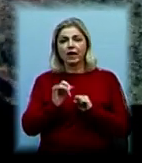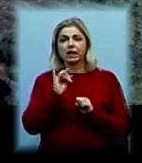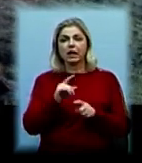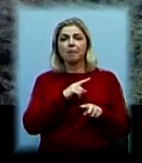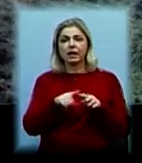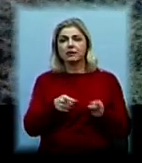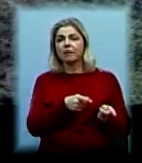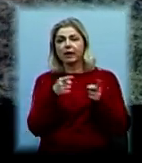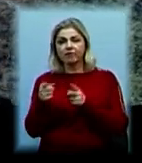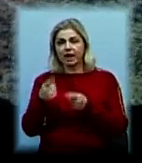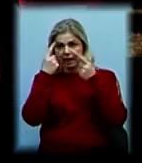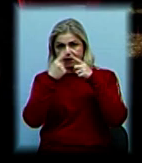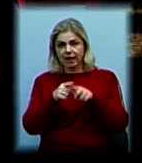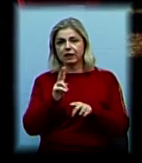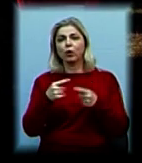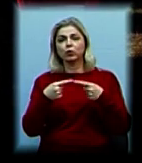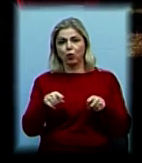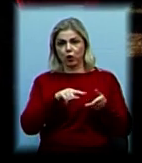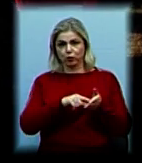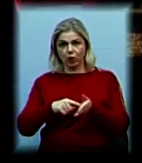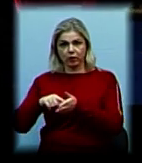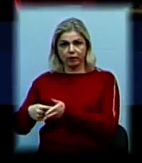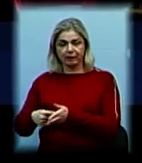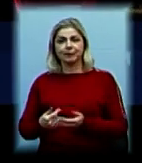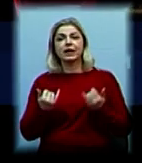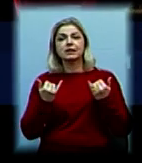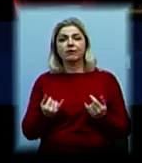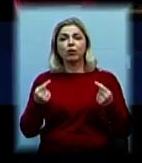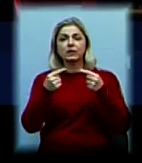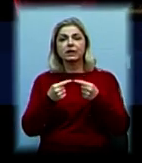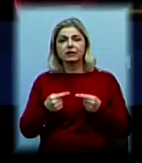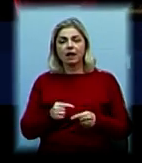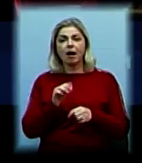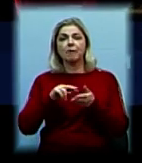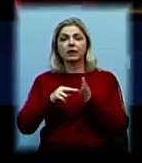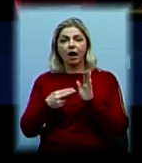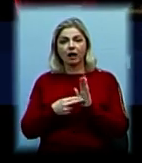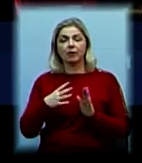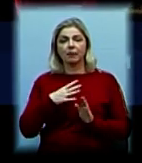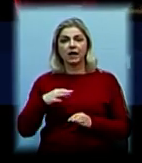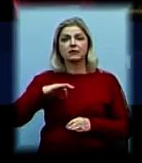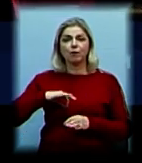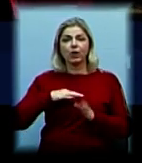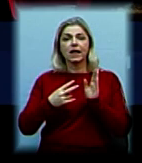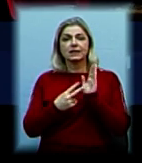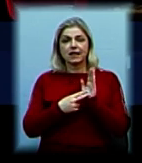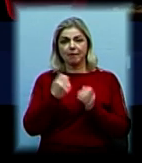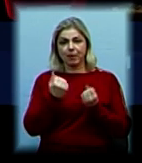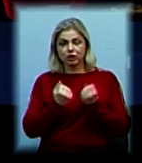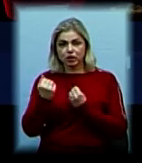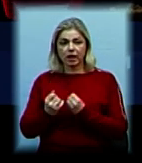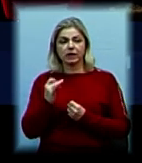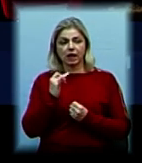техніки до інших локацій. Сьогодні, згідно плану, залучалося 7 одиниць техніки біля 30 осіб